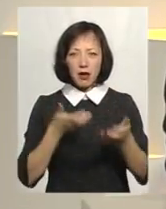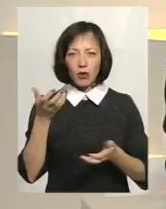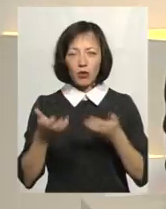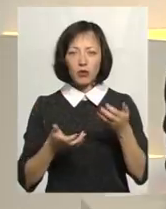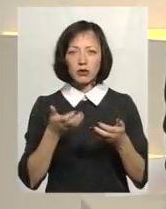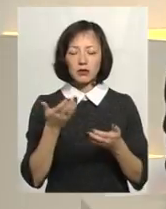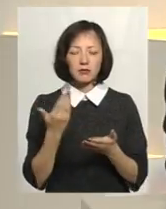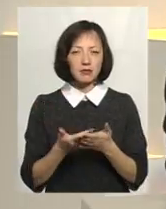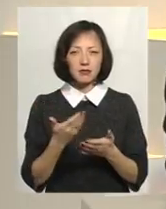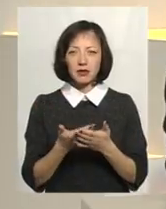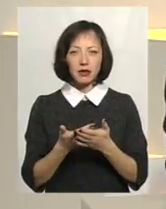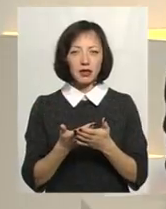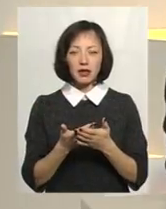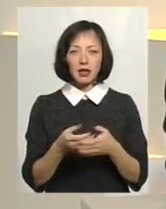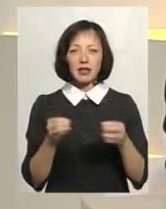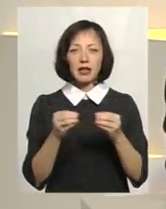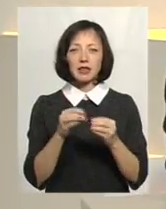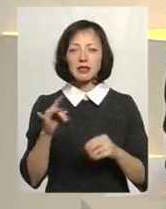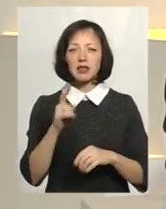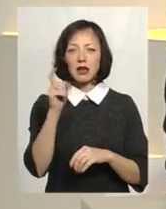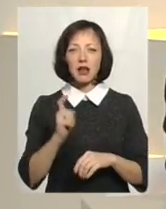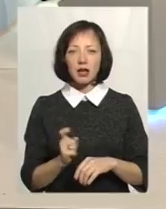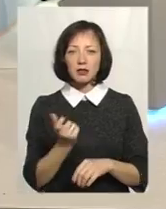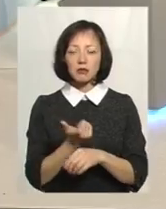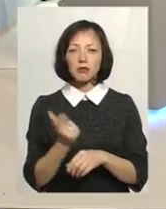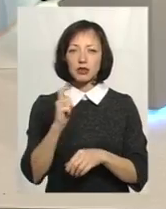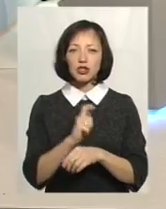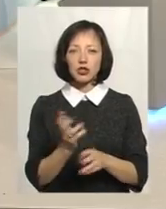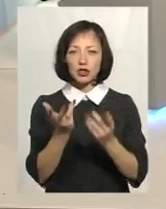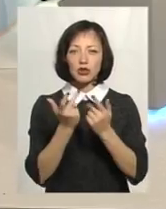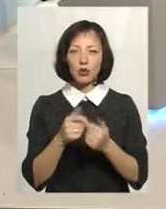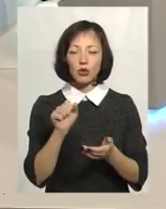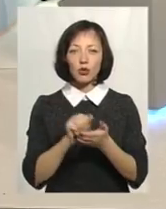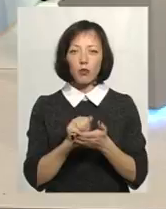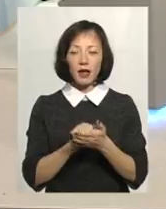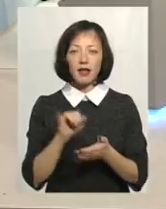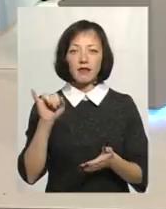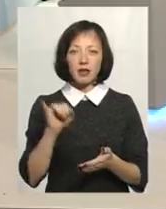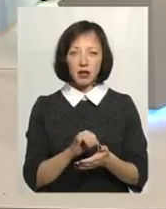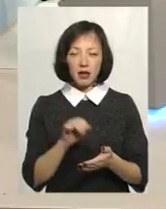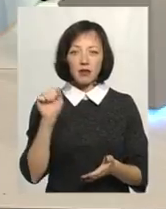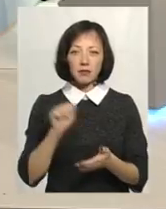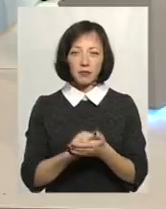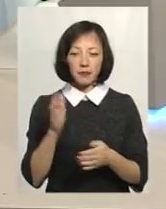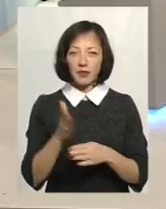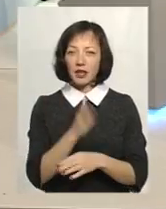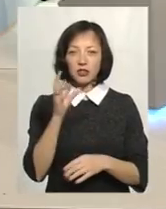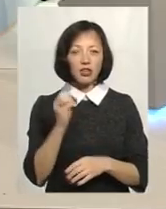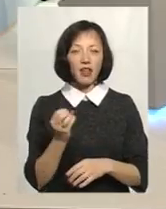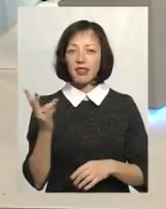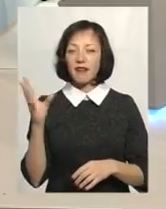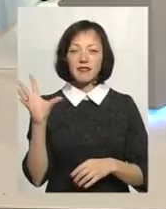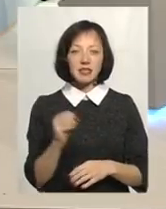Перегорнуто, мабуть, в 10 раз більше число документів. І видано, ще не всі томи